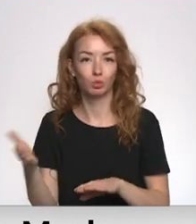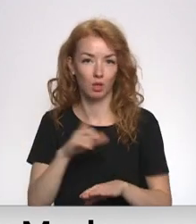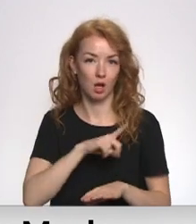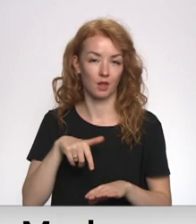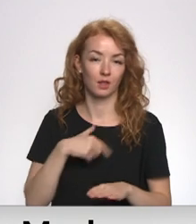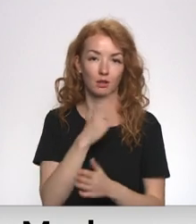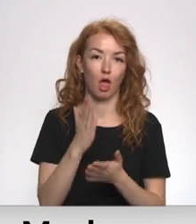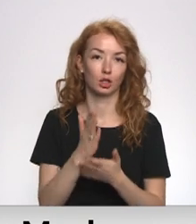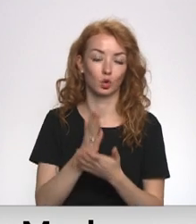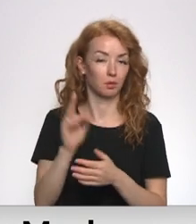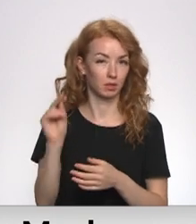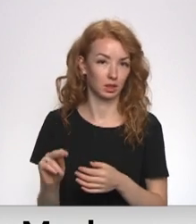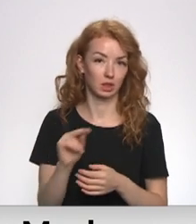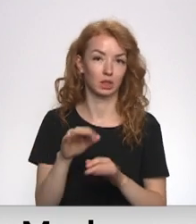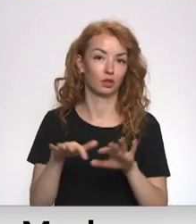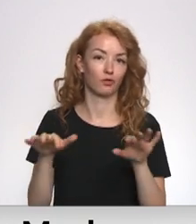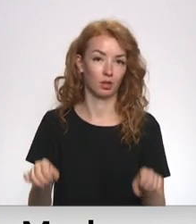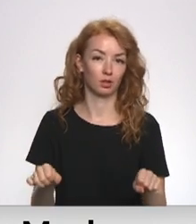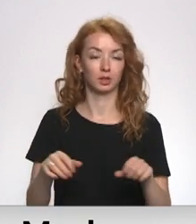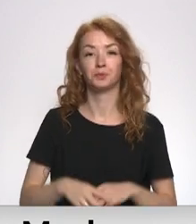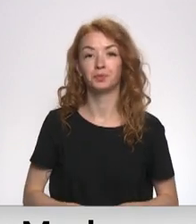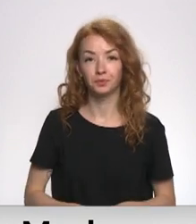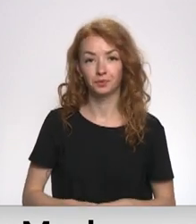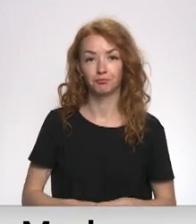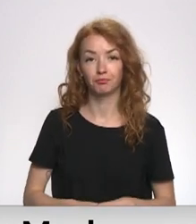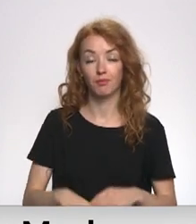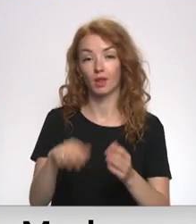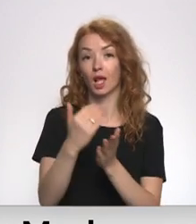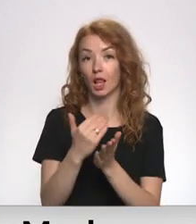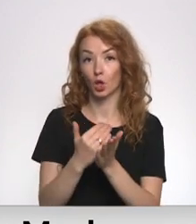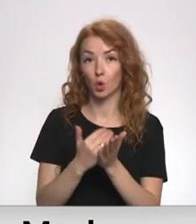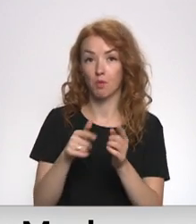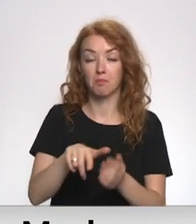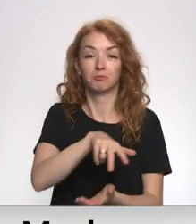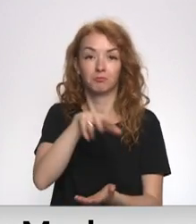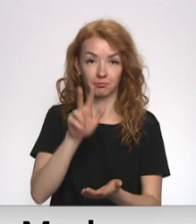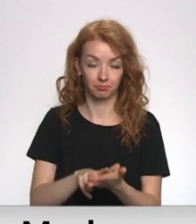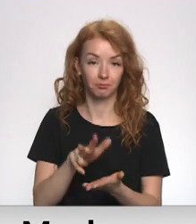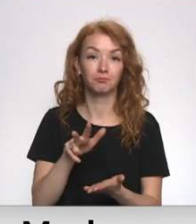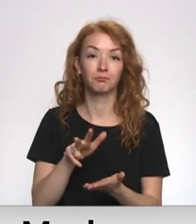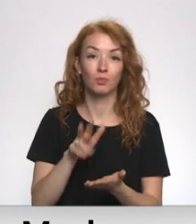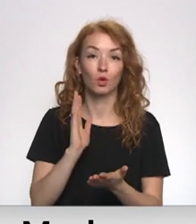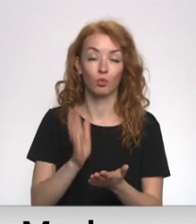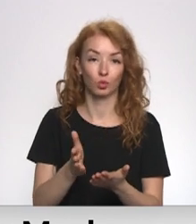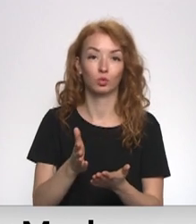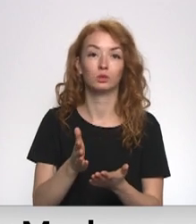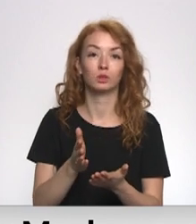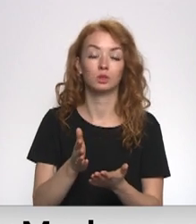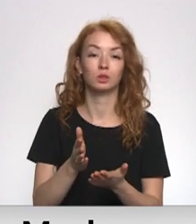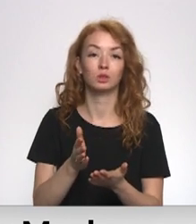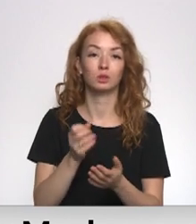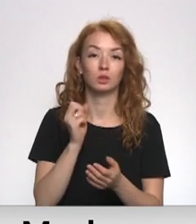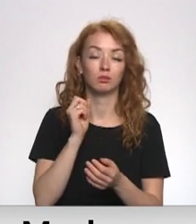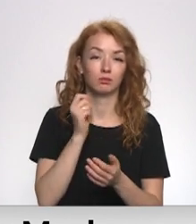esošas baznīcas varas. Likumam stājoties spēkā, tiks izslēgta, jeb